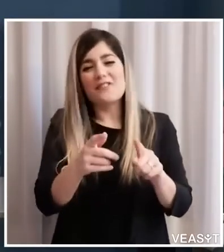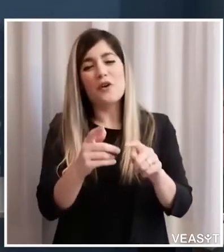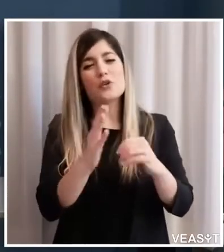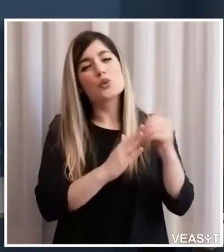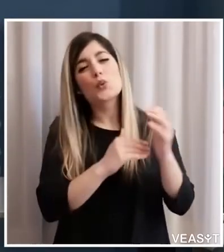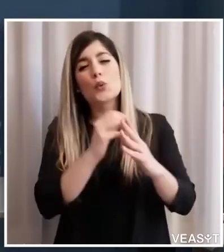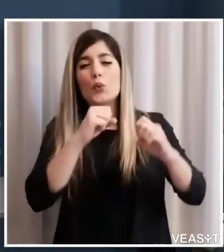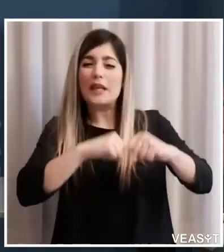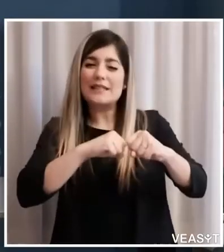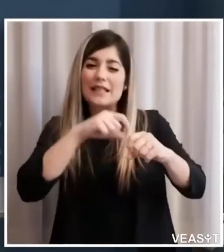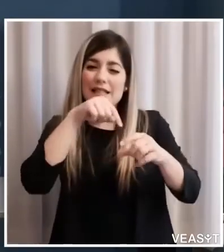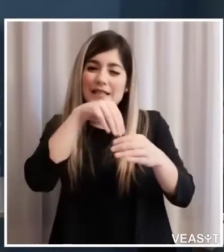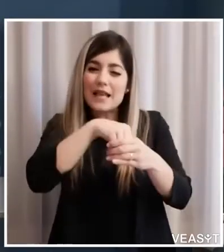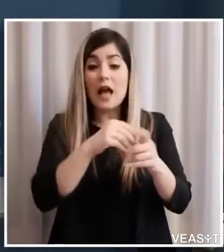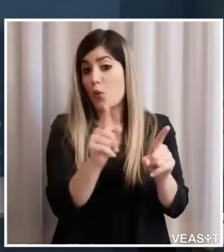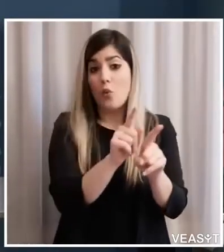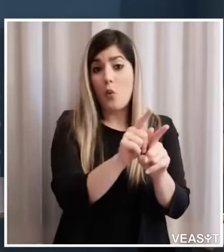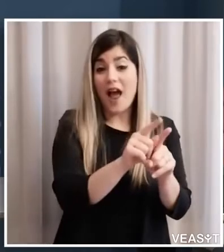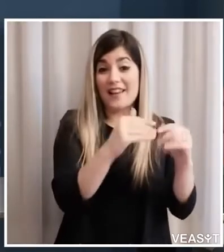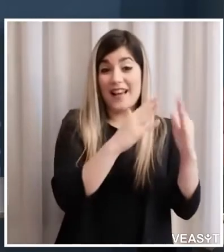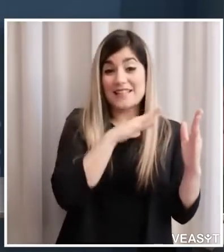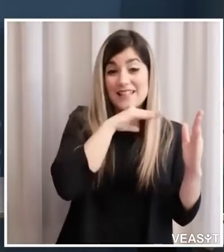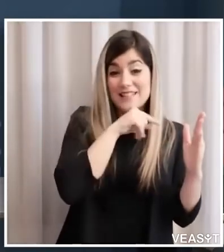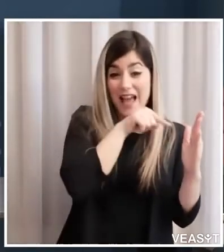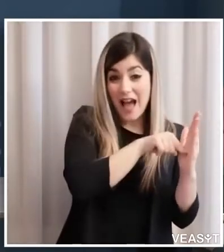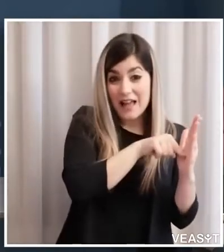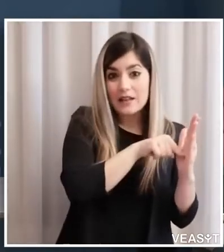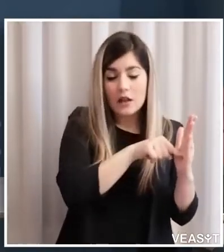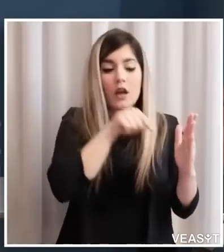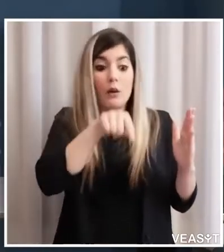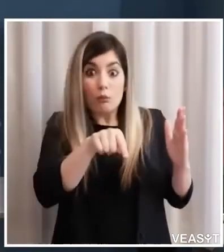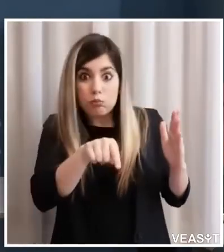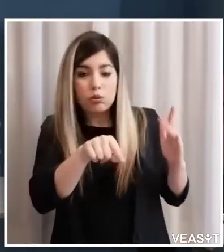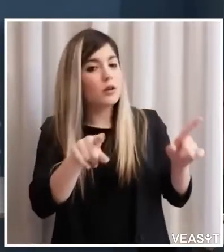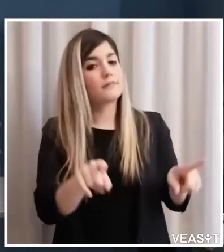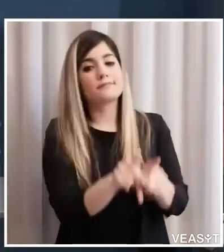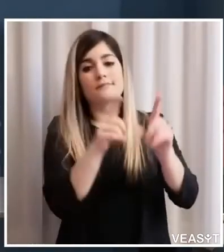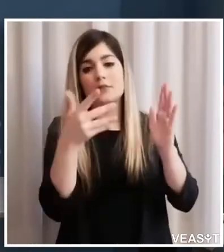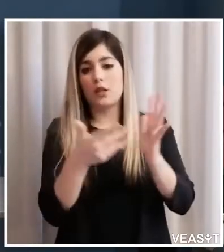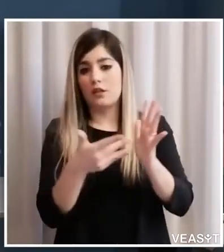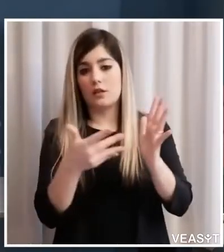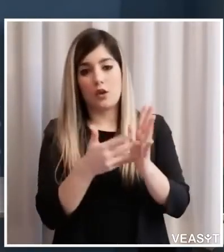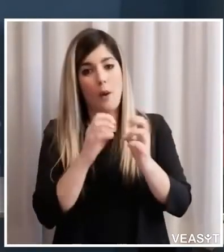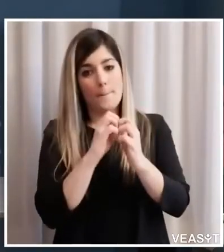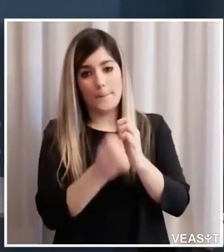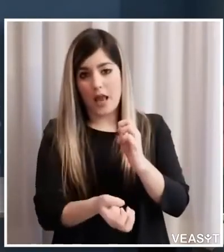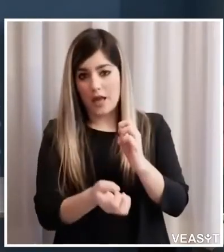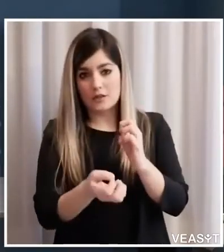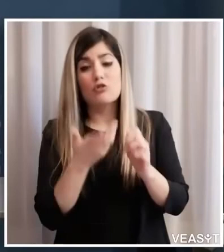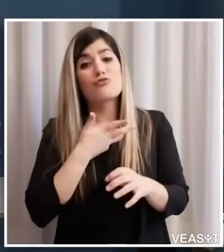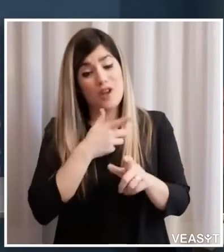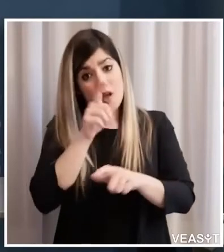residenze le case di riposo che hanno una certa complessità perché tante persone che stanno lavorando e vivendo molto